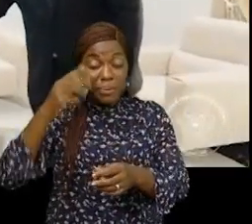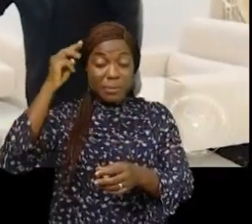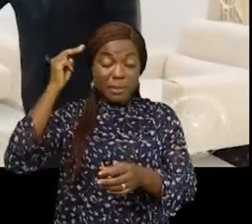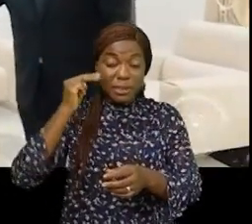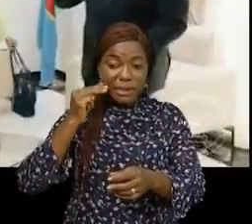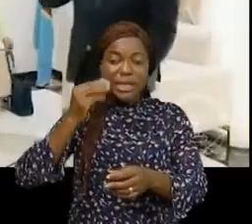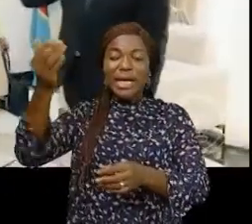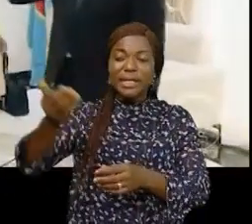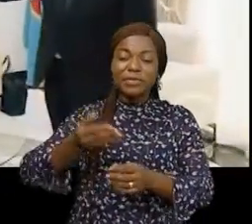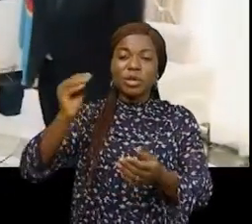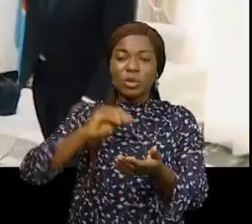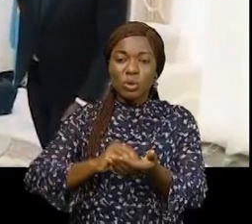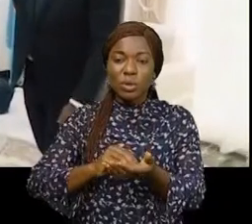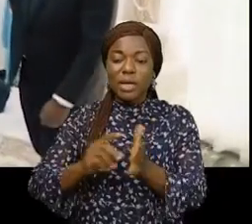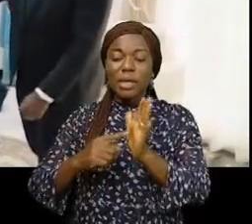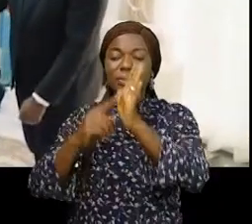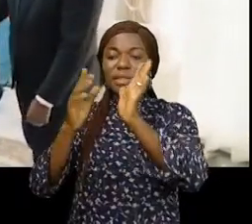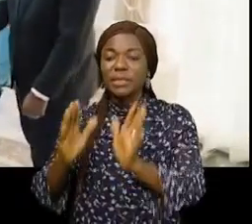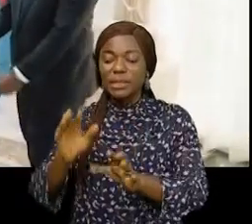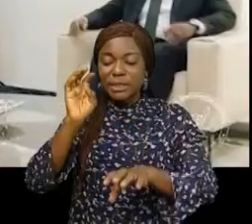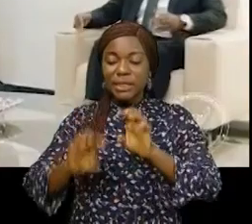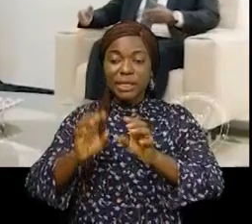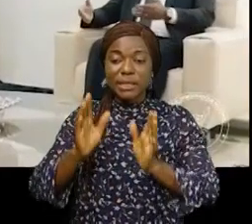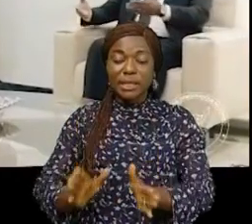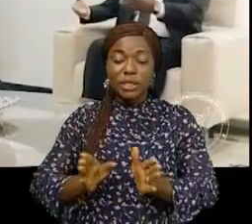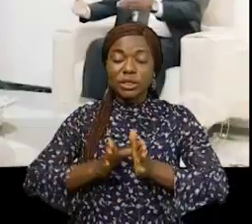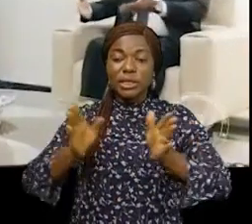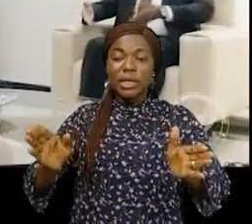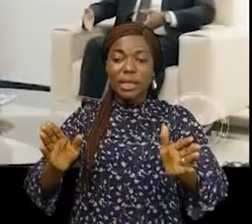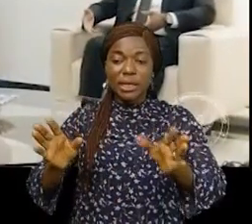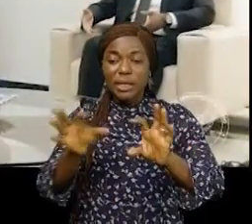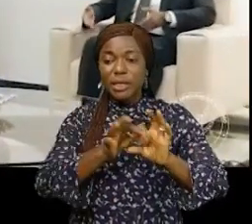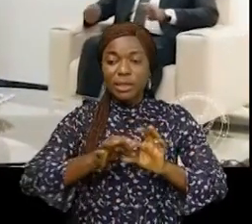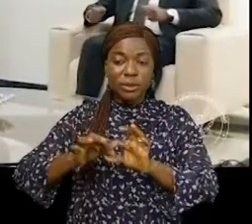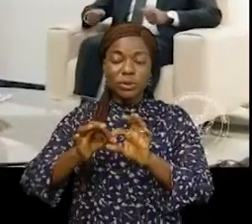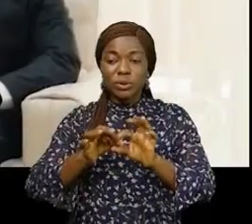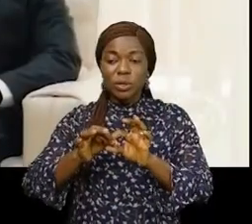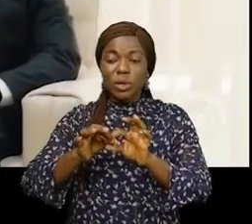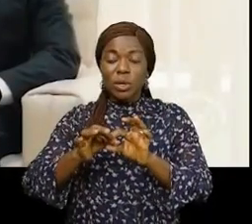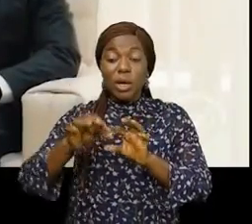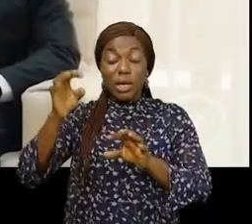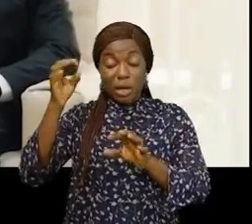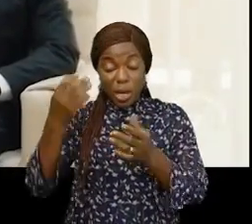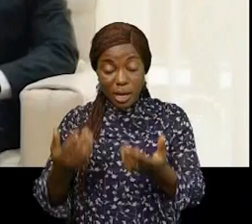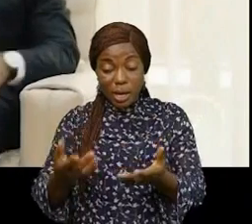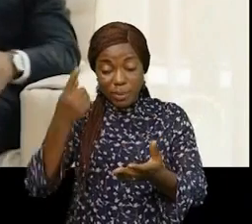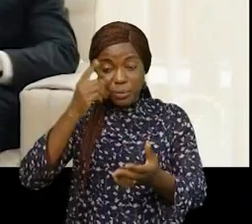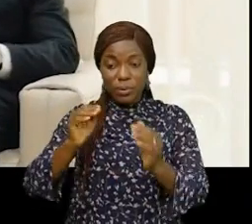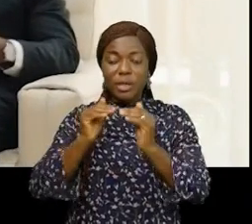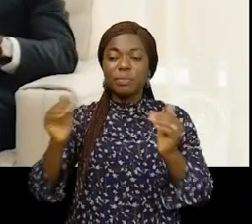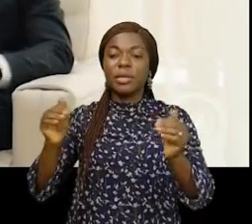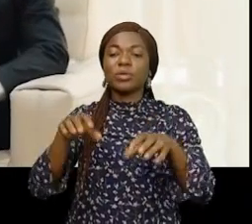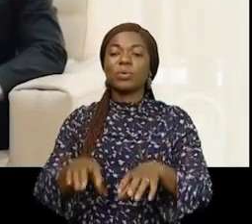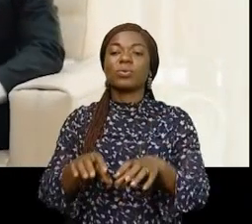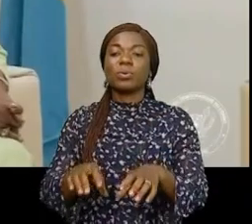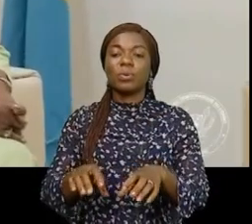Samaloukonde-Kiengé et la représentante du secrétaire général des Nations Unies et chef de la mission des Nations Unies pour la stabilisation du